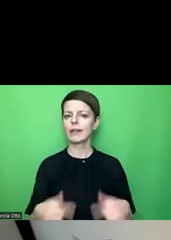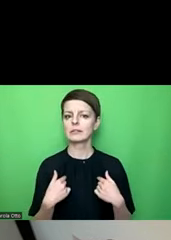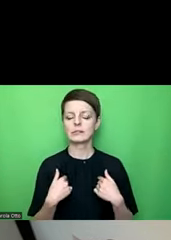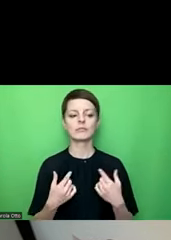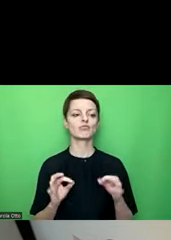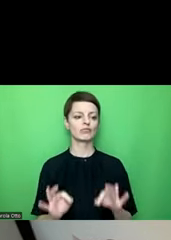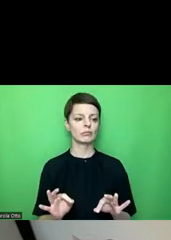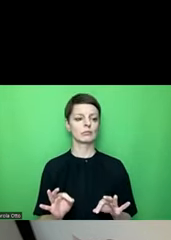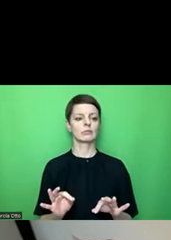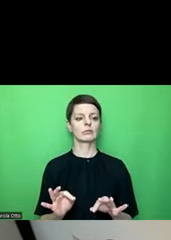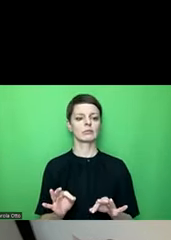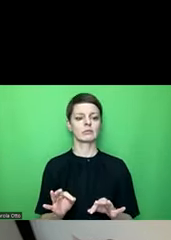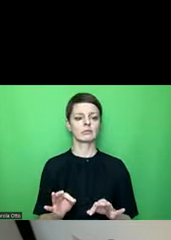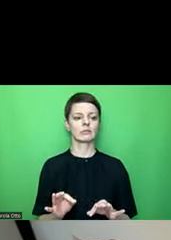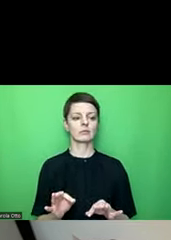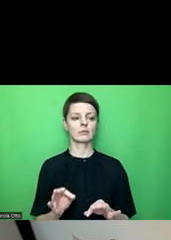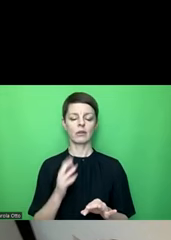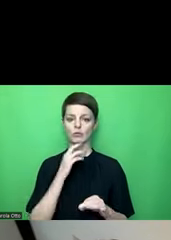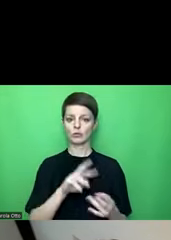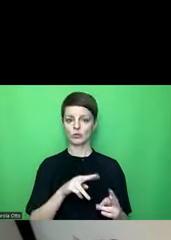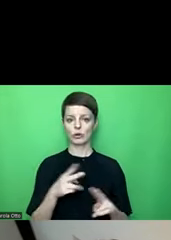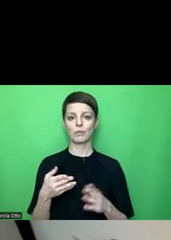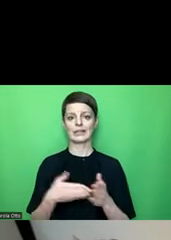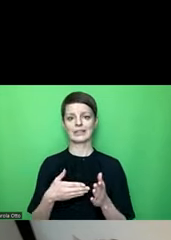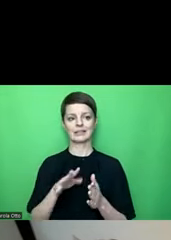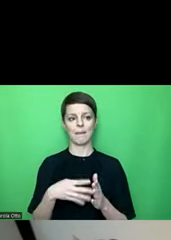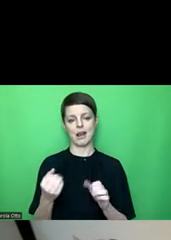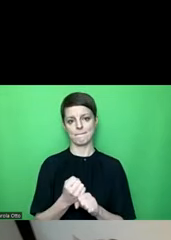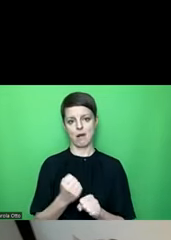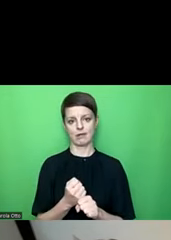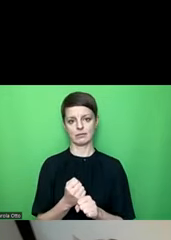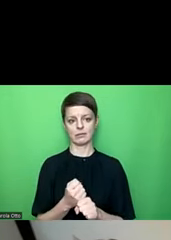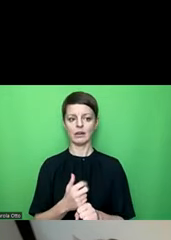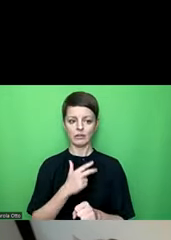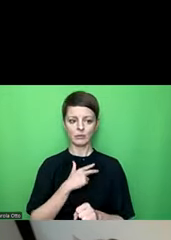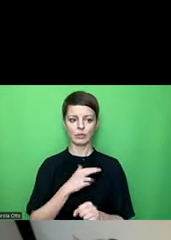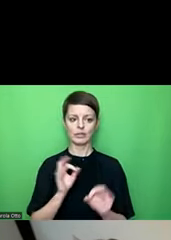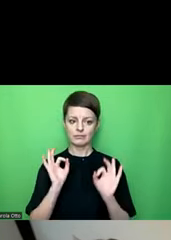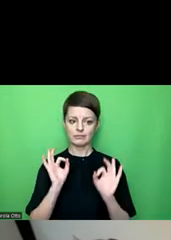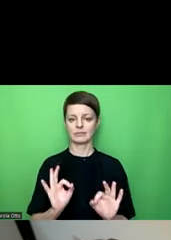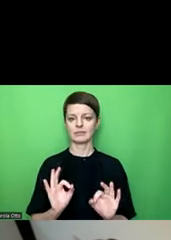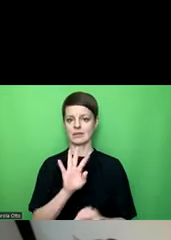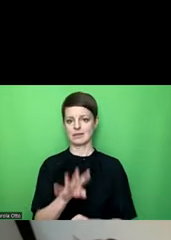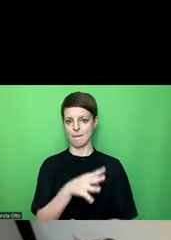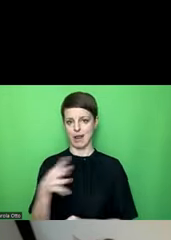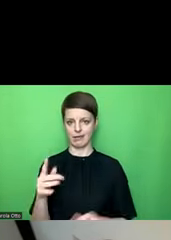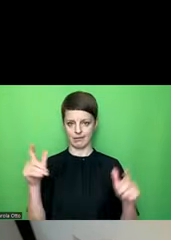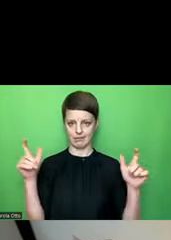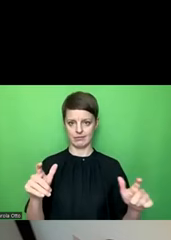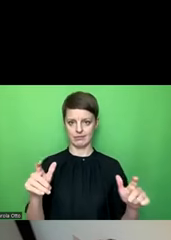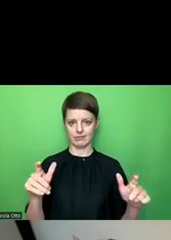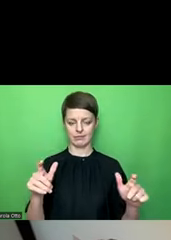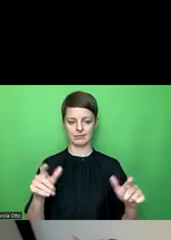und die möchte ich jetzt zu einer Tabelle machen, also dass sie wirklich auch ausgezeichnet ist als Tabelle, dann markiere ich